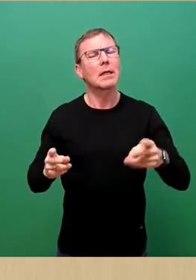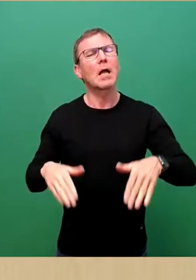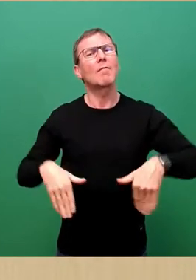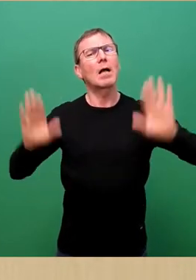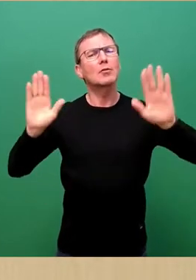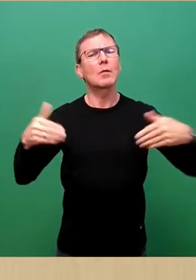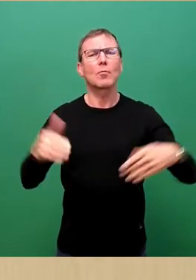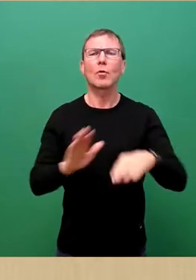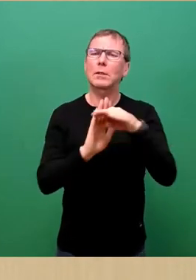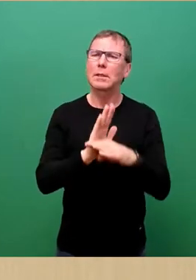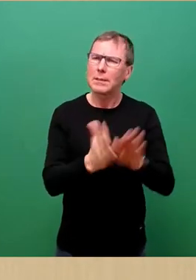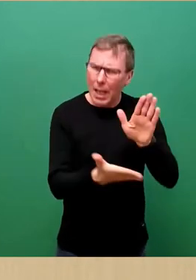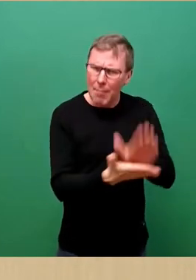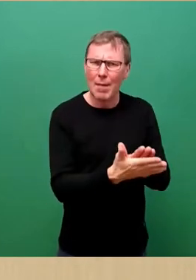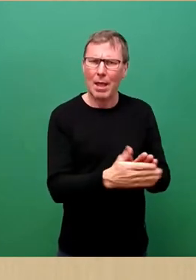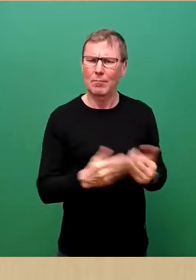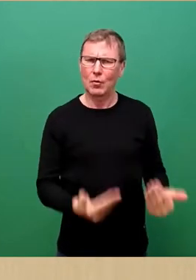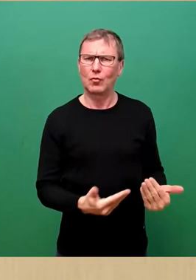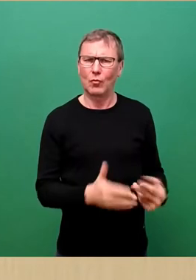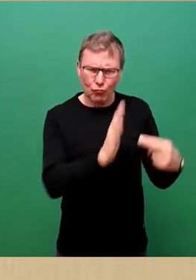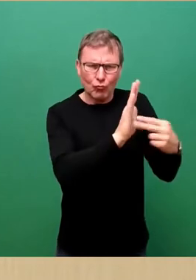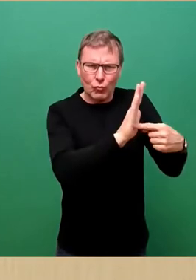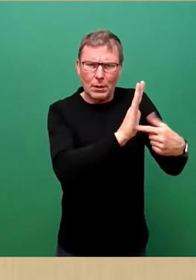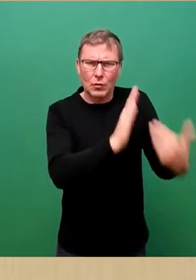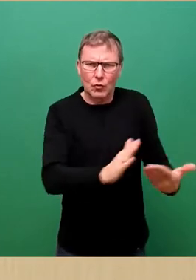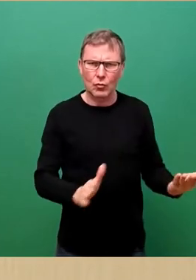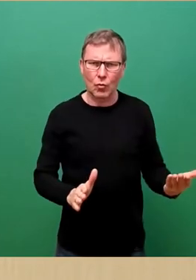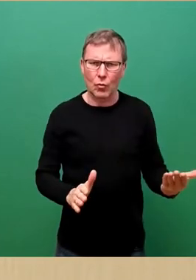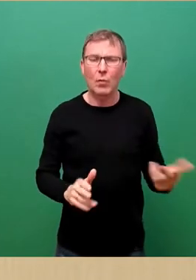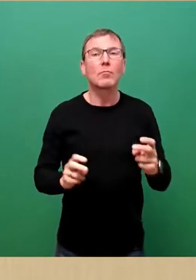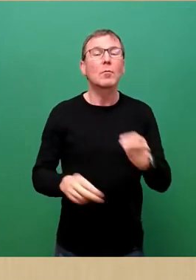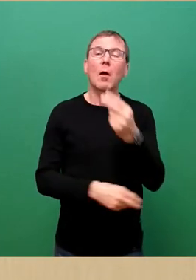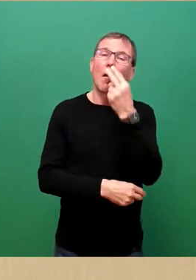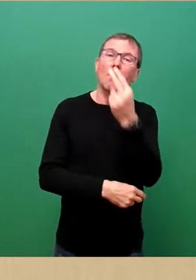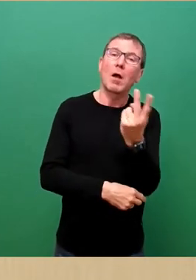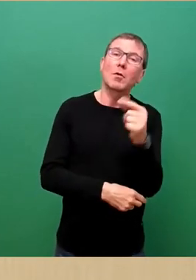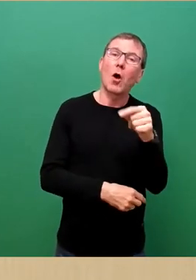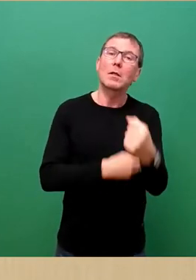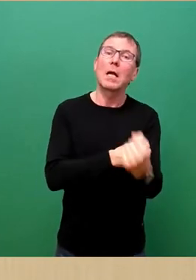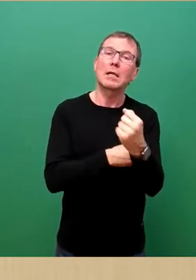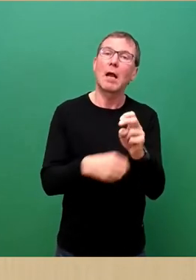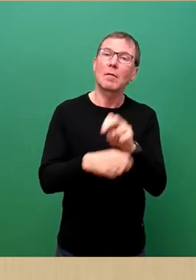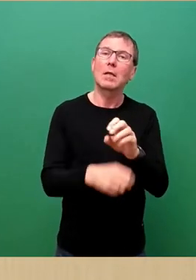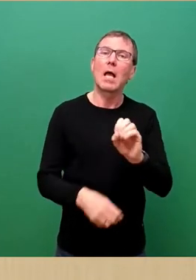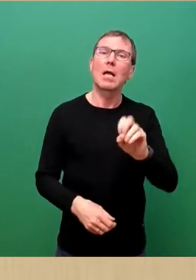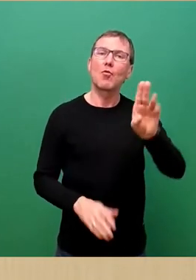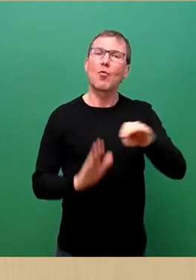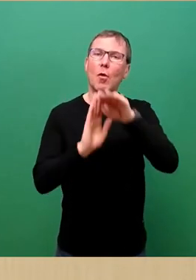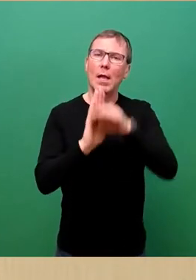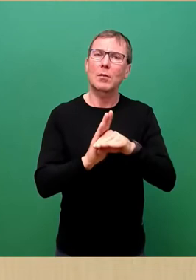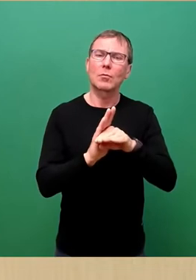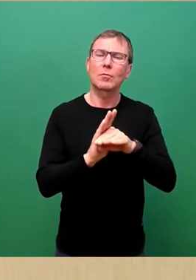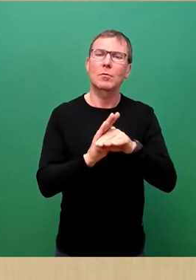weiterhin uneingeschränkt. Auch die voraussichtlich heute in Kraft tretende europäische Regelung zum Massenzustrom,